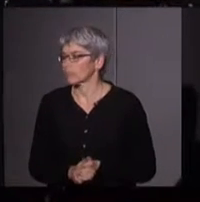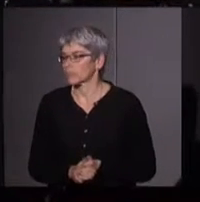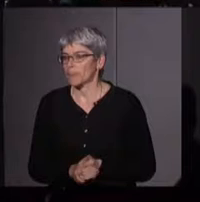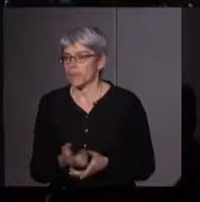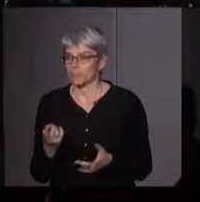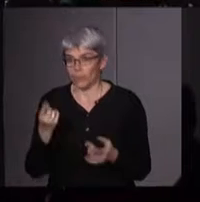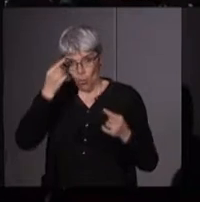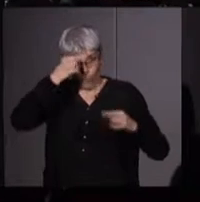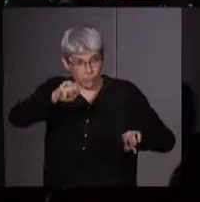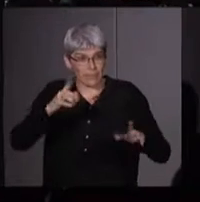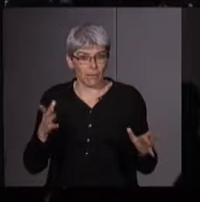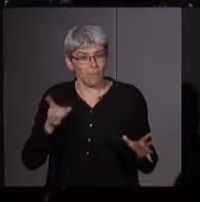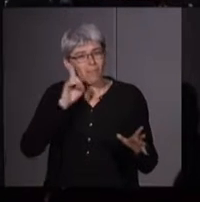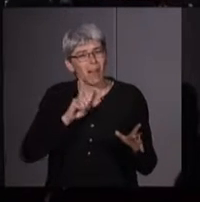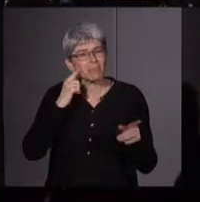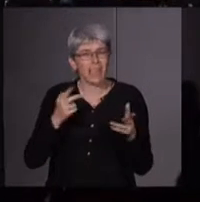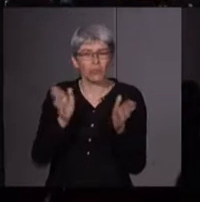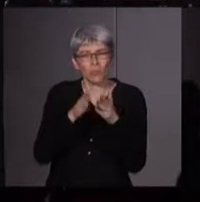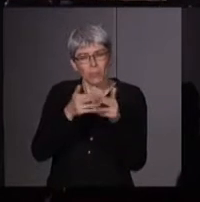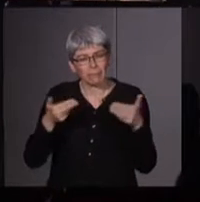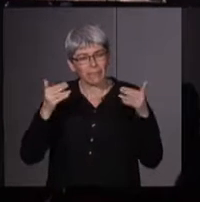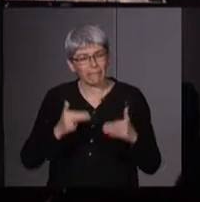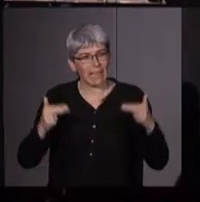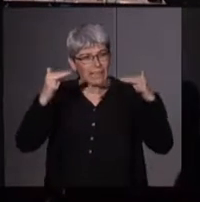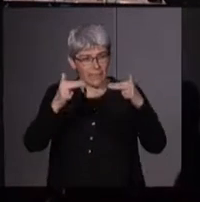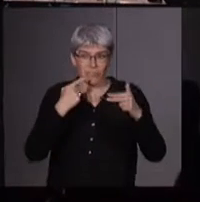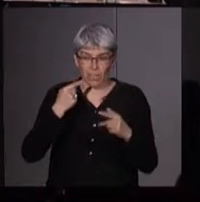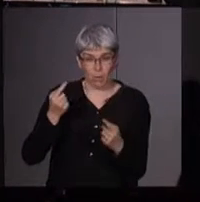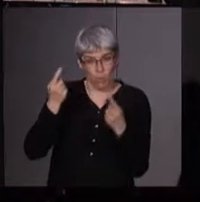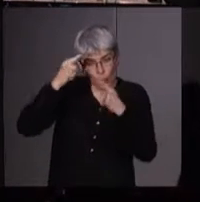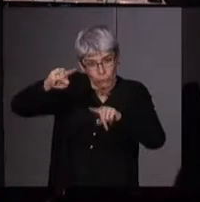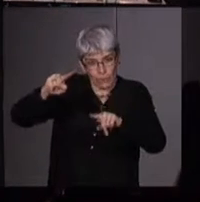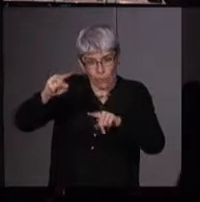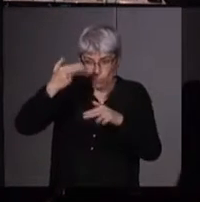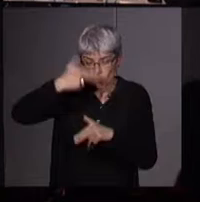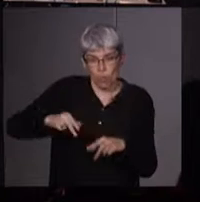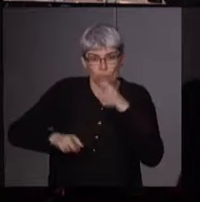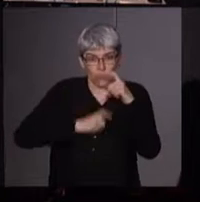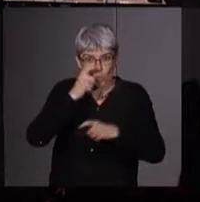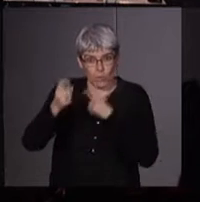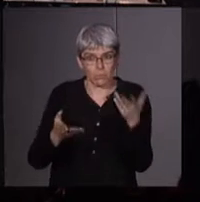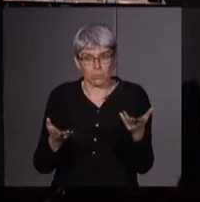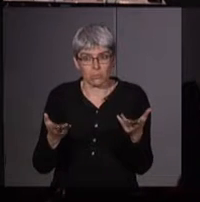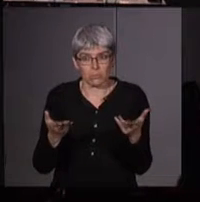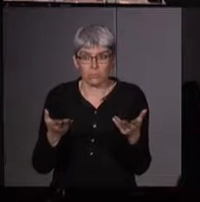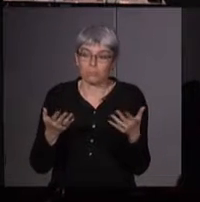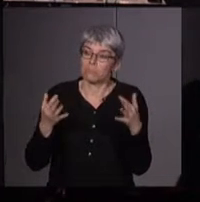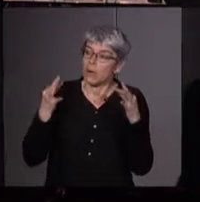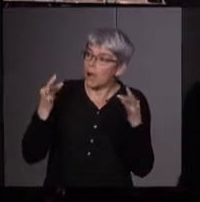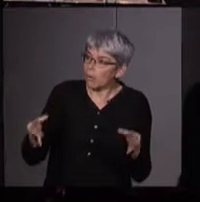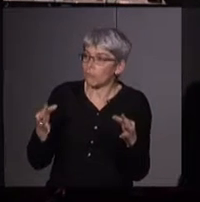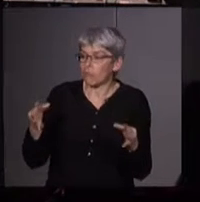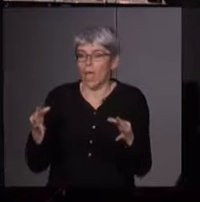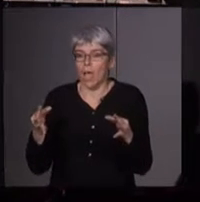comme une revendication de la non-violence, une revendication, aussi, une remise en question, plus généralement, de tout ce qui est